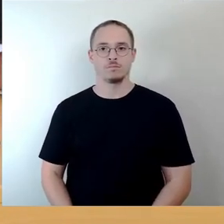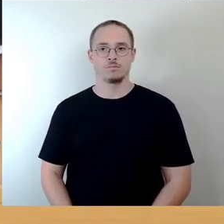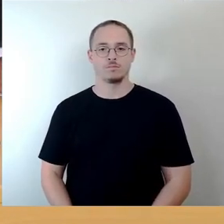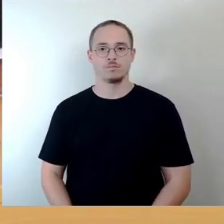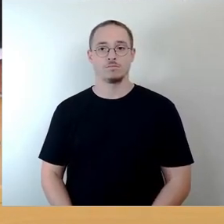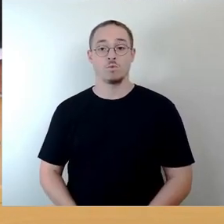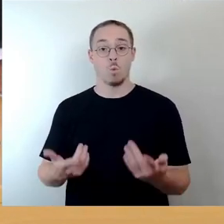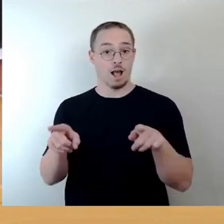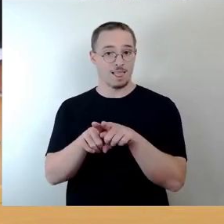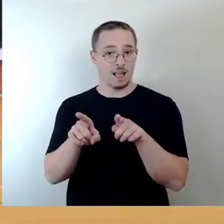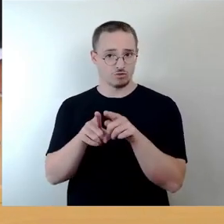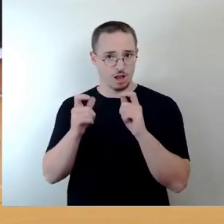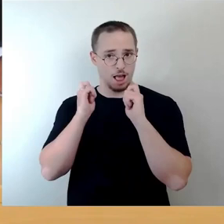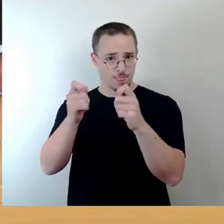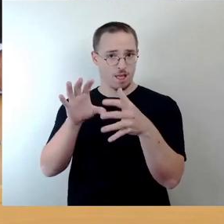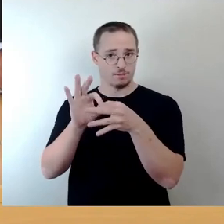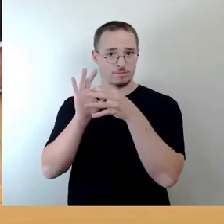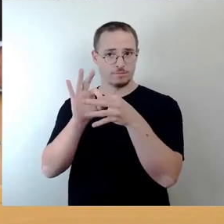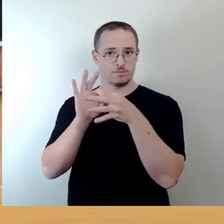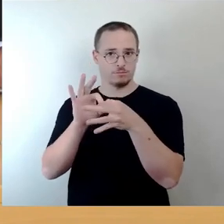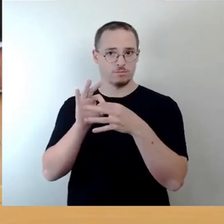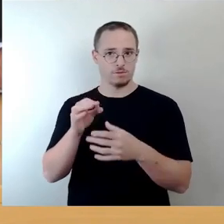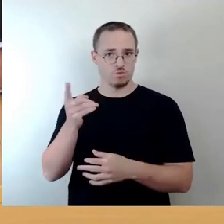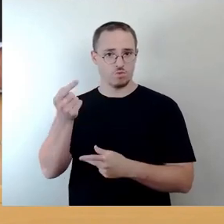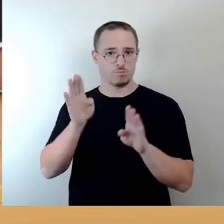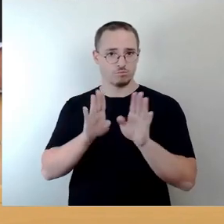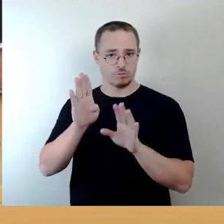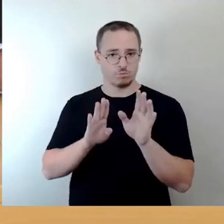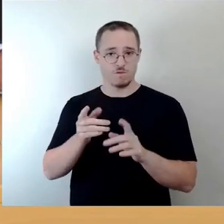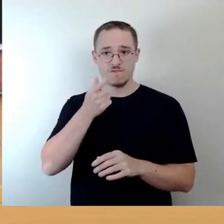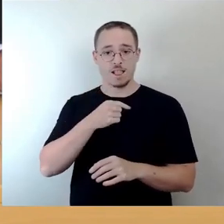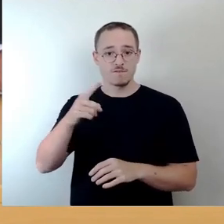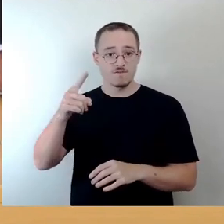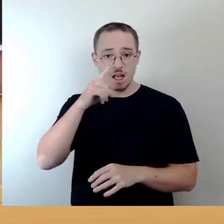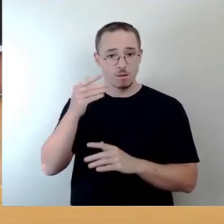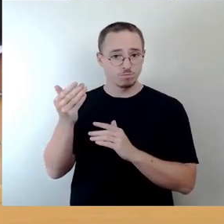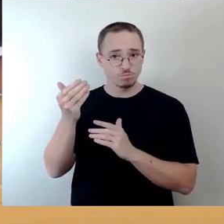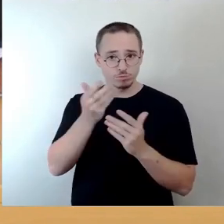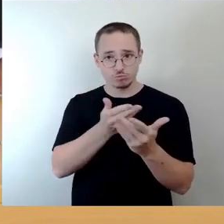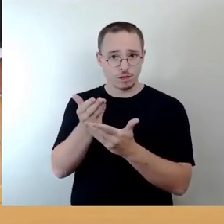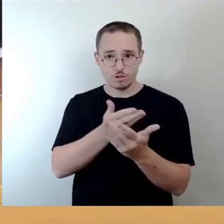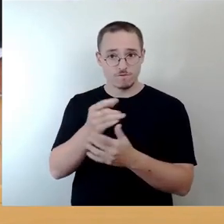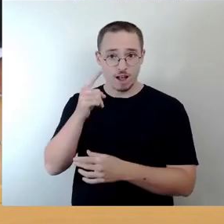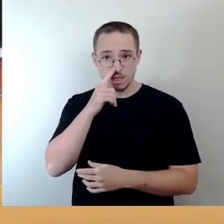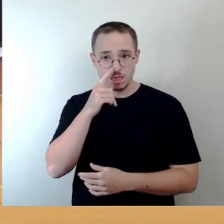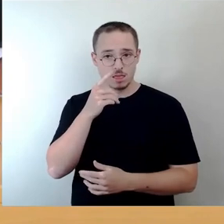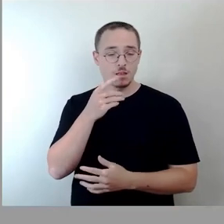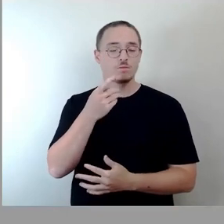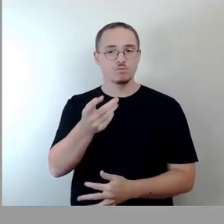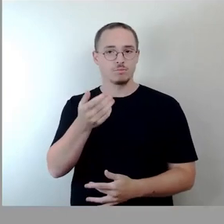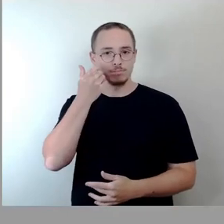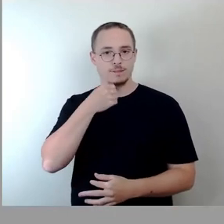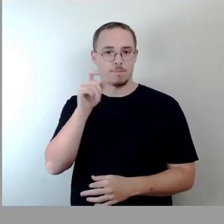zur Abstimmung, das nach der Pause durchzuführen. Wer hier zustimmen kann, bitte ich um das